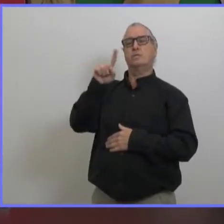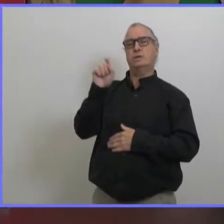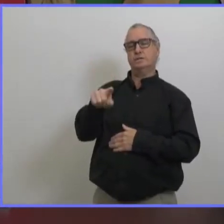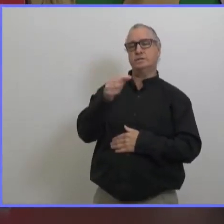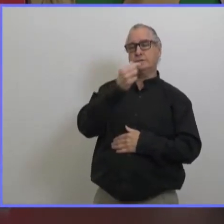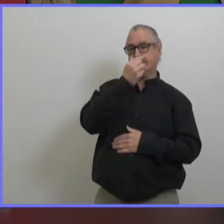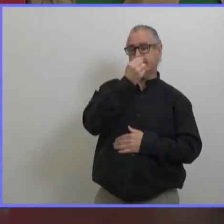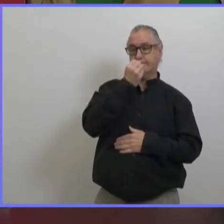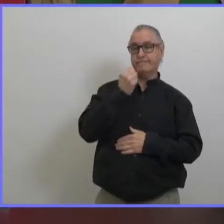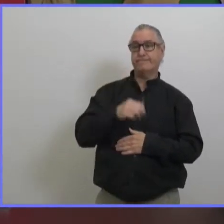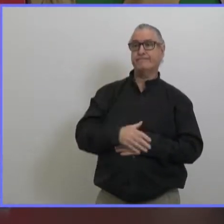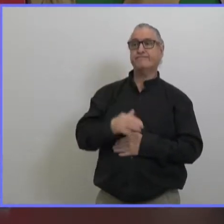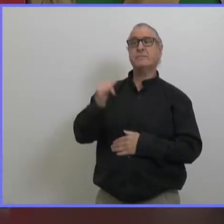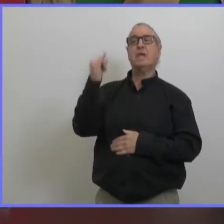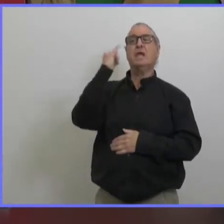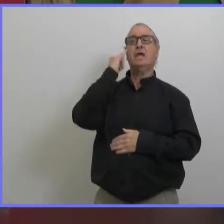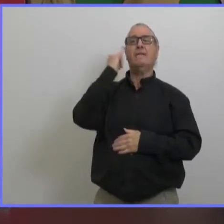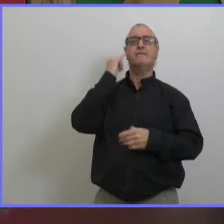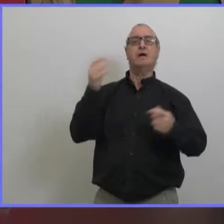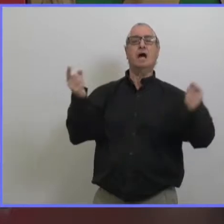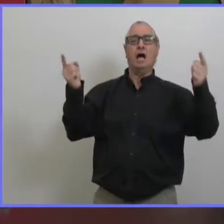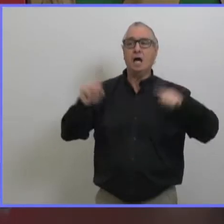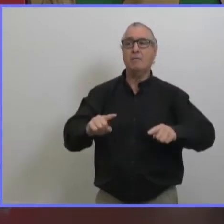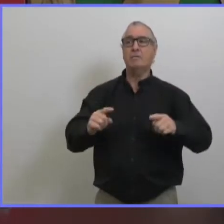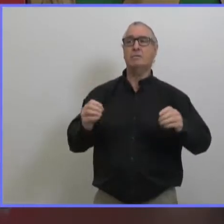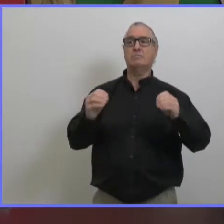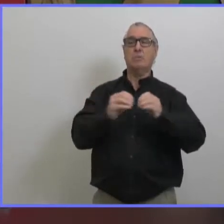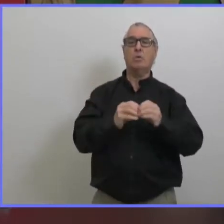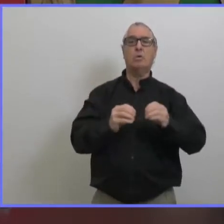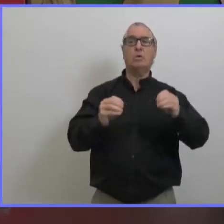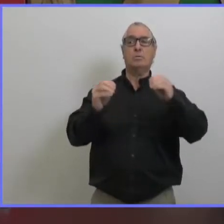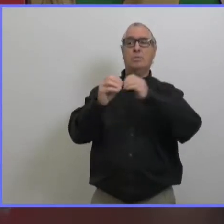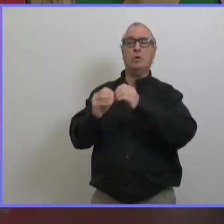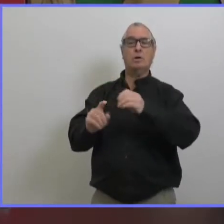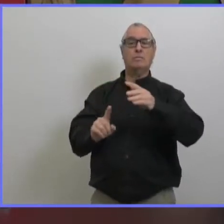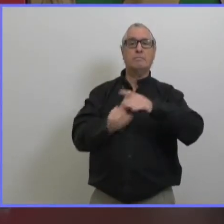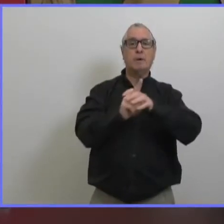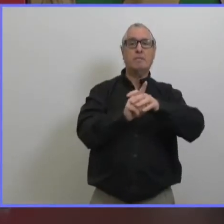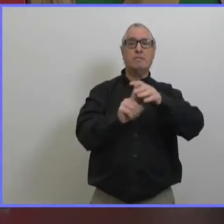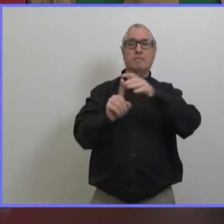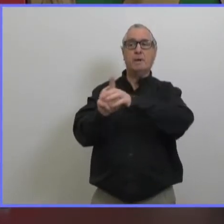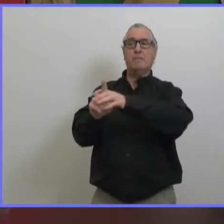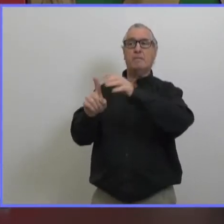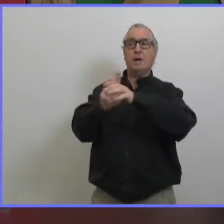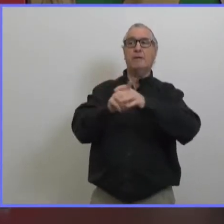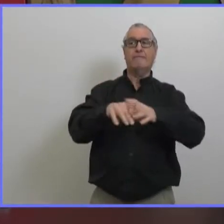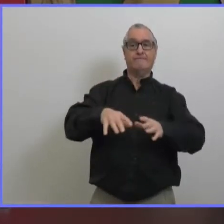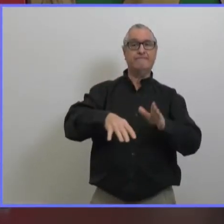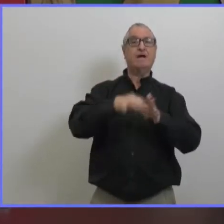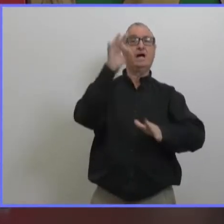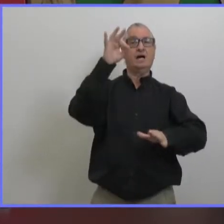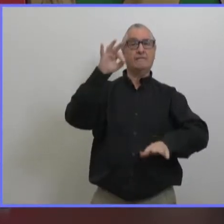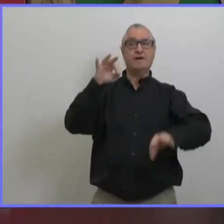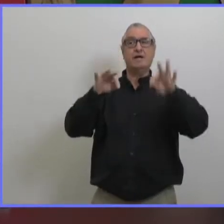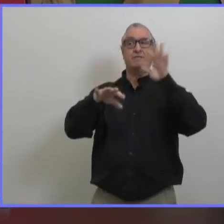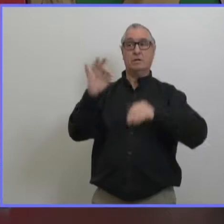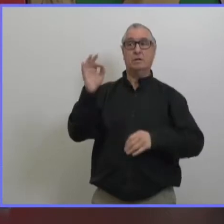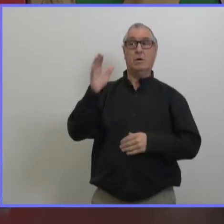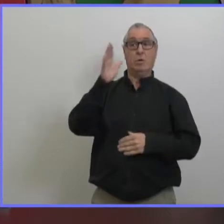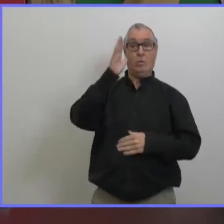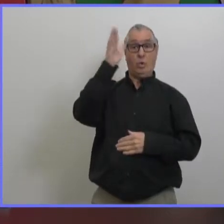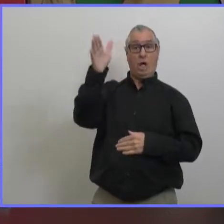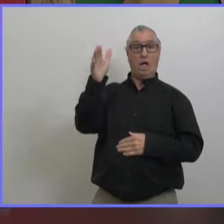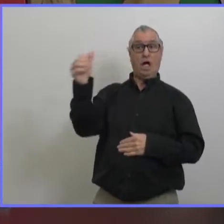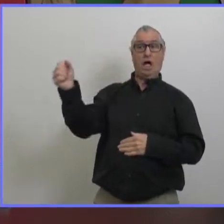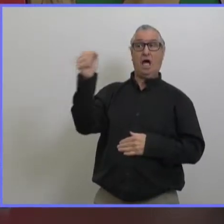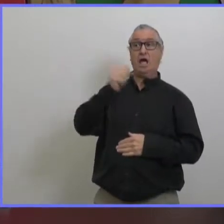si on trouvait beaucoup de cas du variant est ce qu'il serait possible de faire venir des